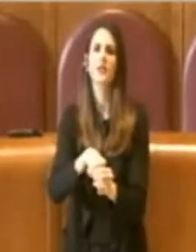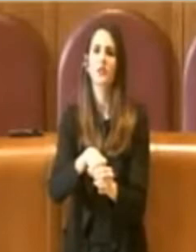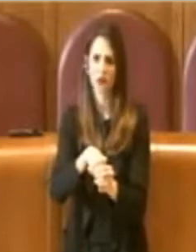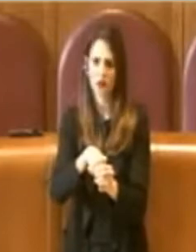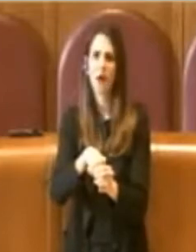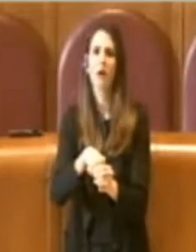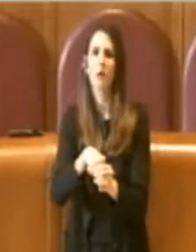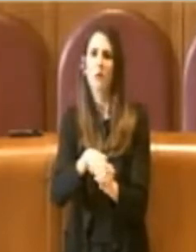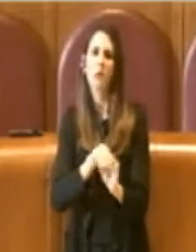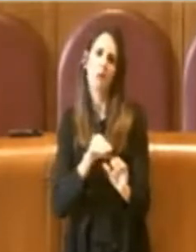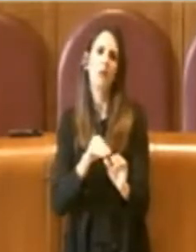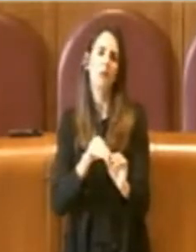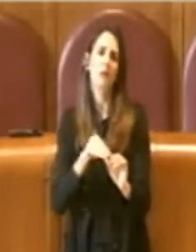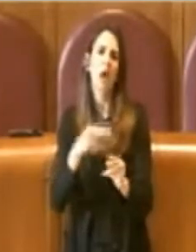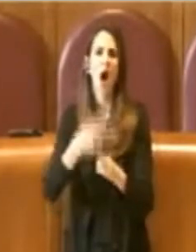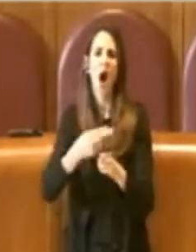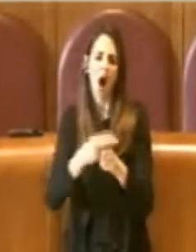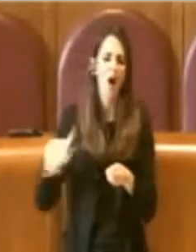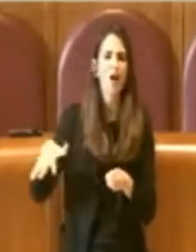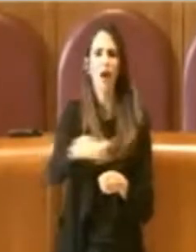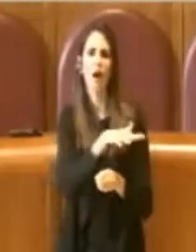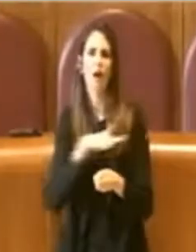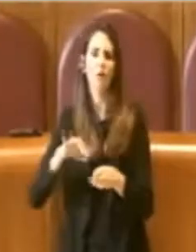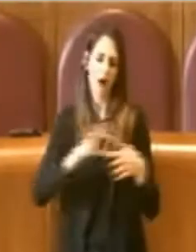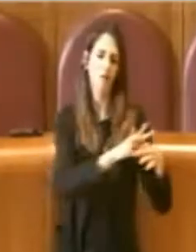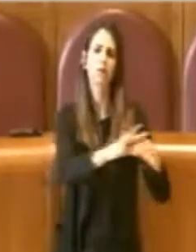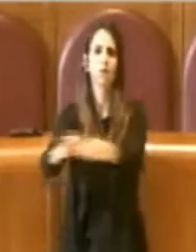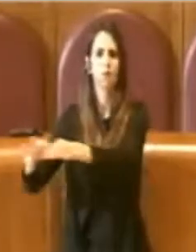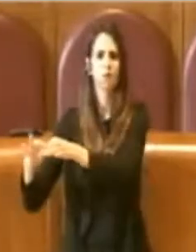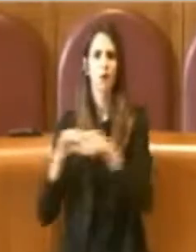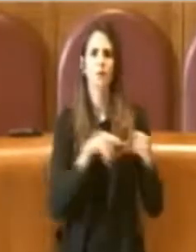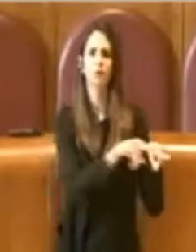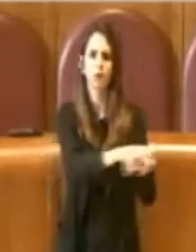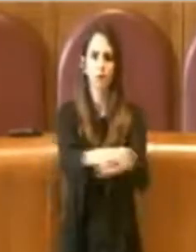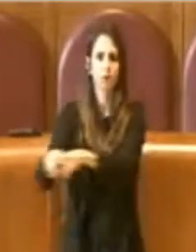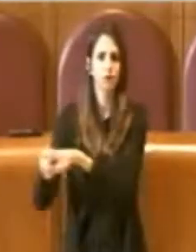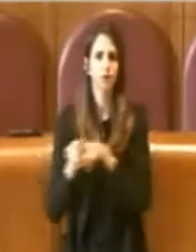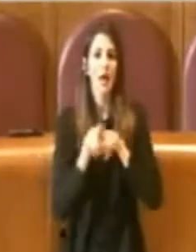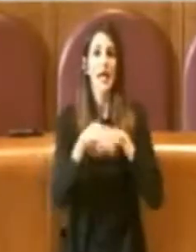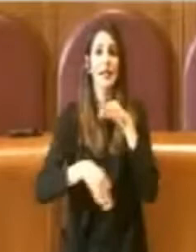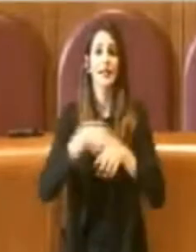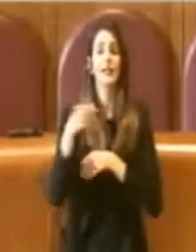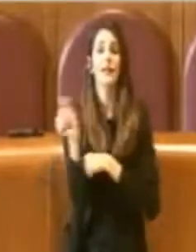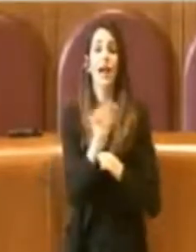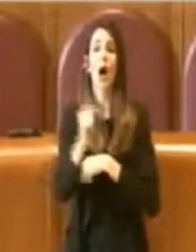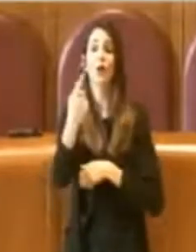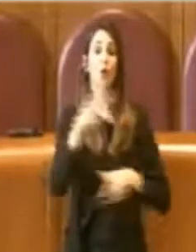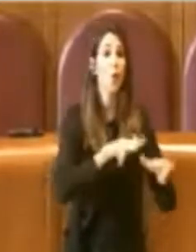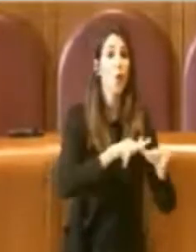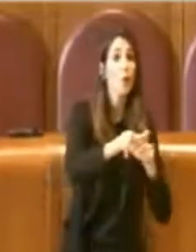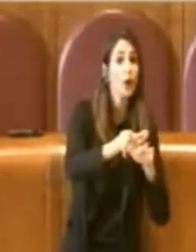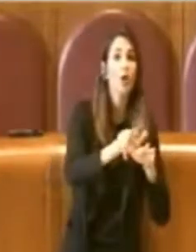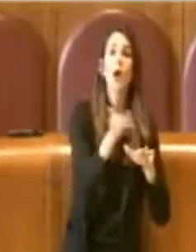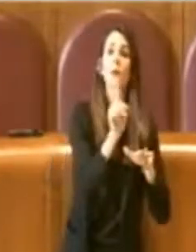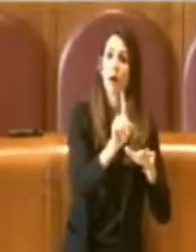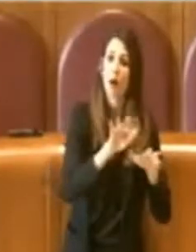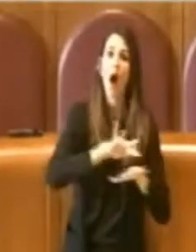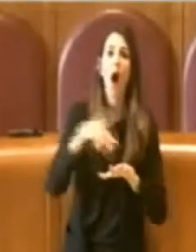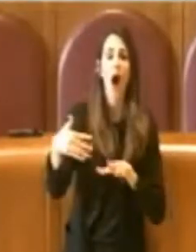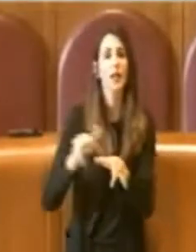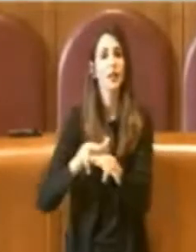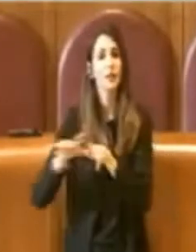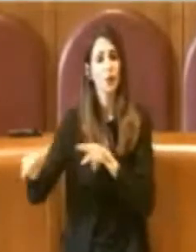territorio Capitolino, quindi non sono concentrati all'interno di un unico municipio ma sono distribuiti su tutto il territorio in modo